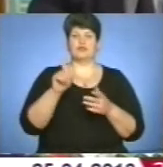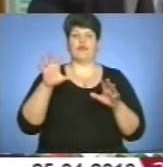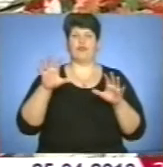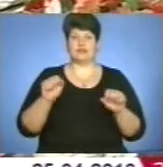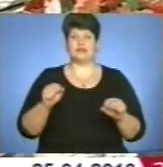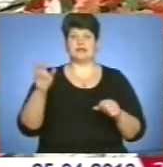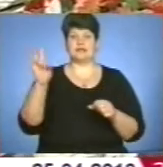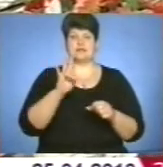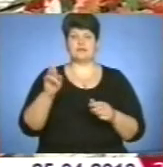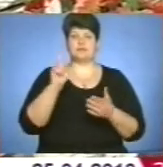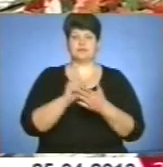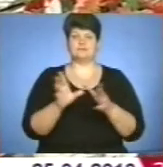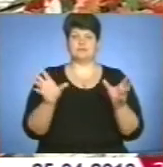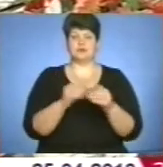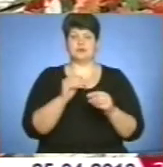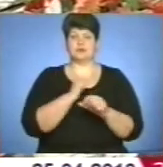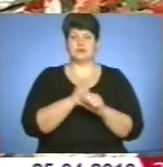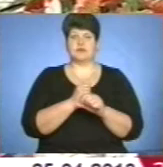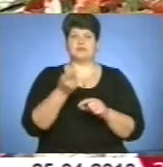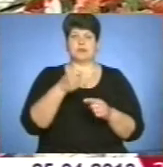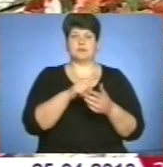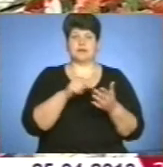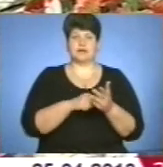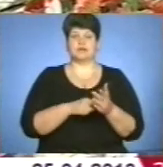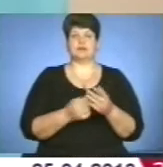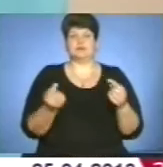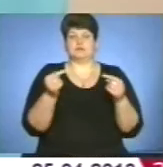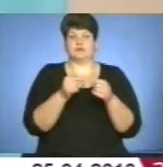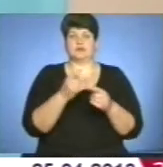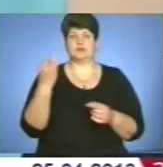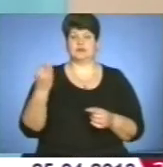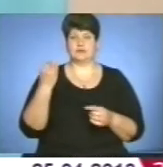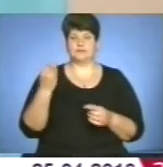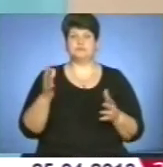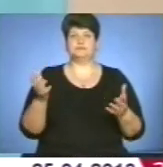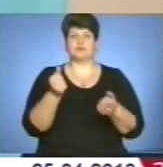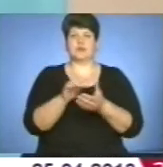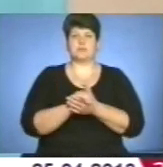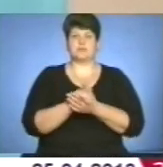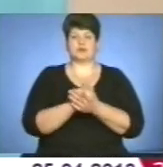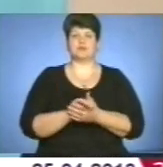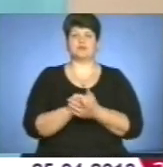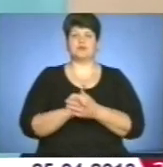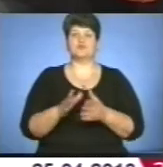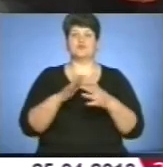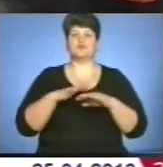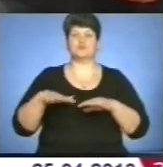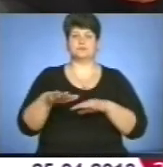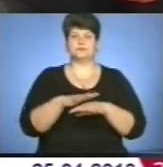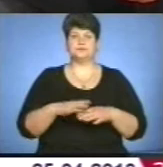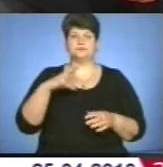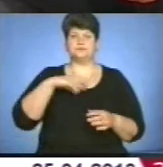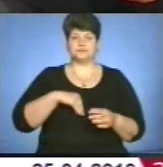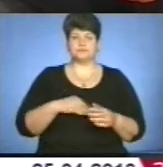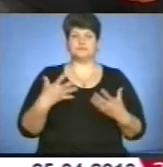повинні співпрацювати у тих питаннях, де збігаються їхні інтереси. У досягненні миру і злагоди у суспільстві, духовному